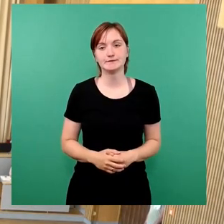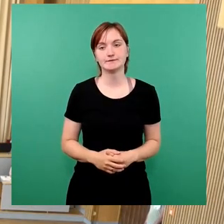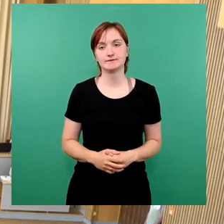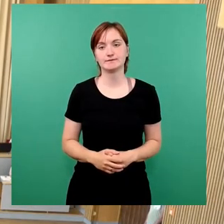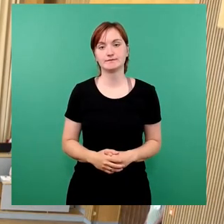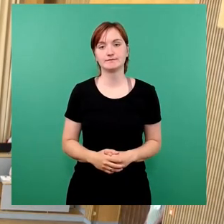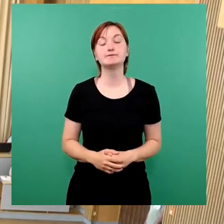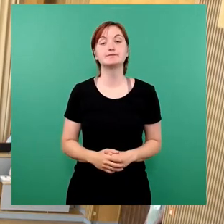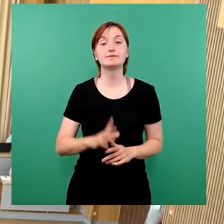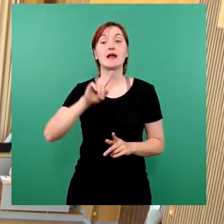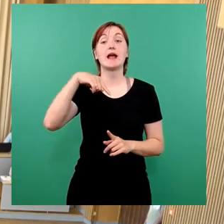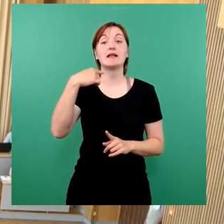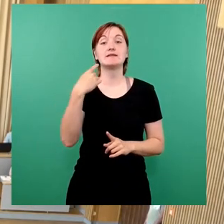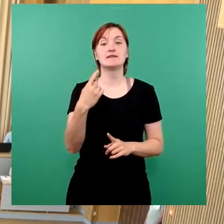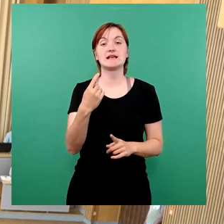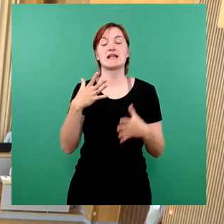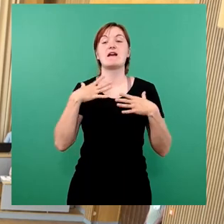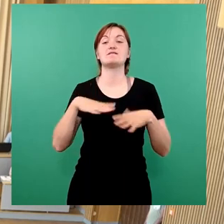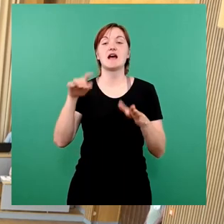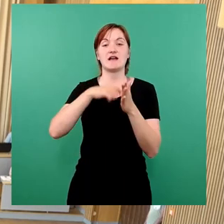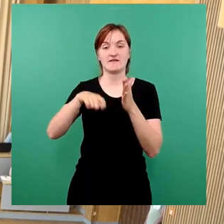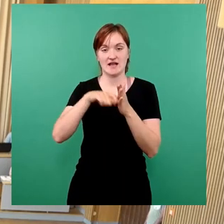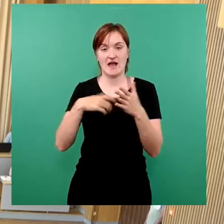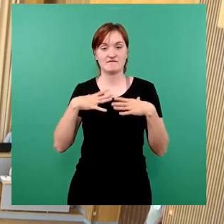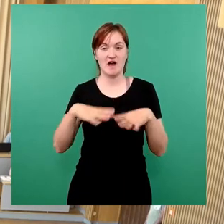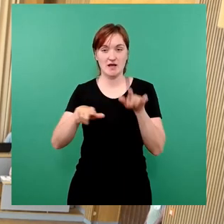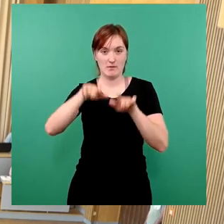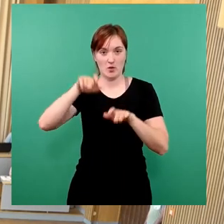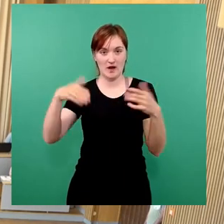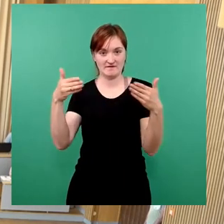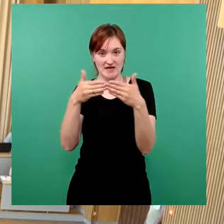Als nächstes Freie Wähler, Freie Bürgerfraktion, Frau Dagen.